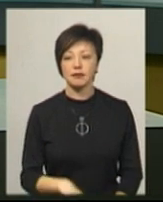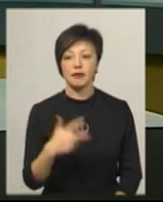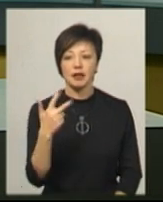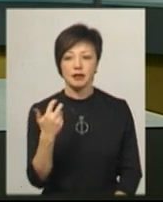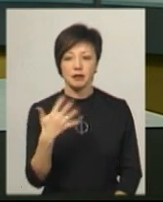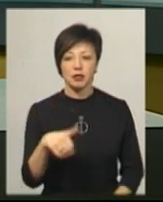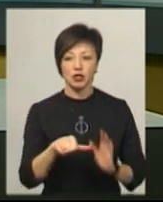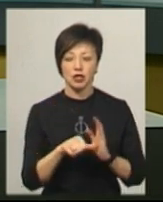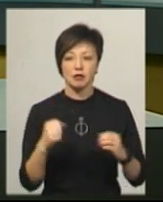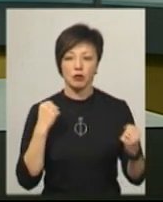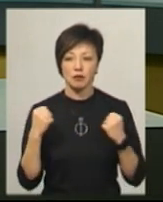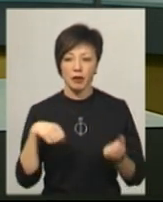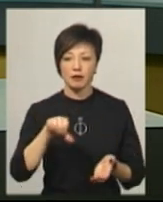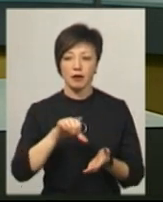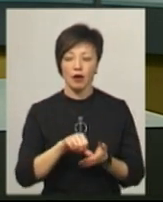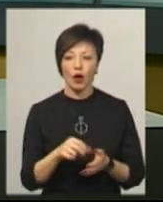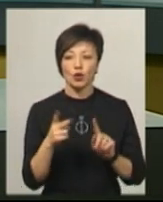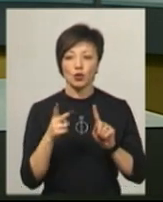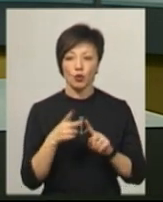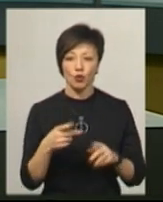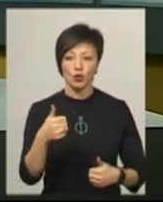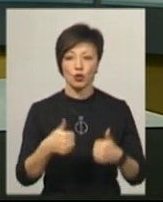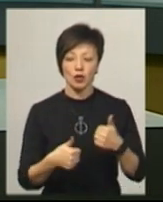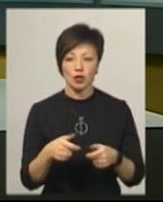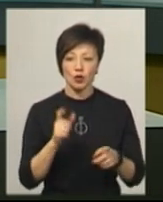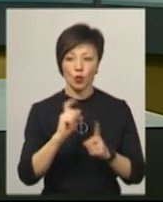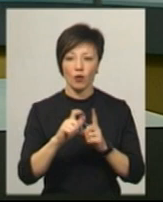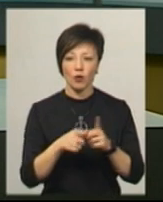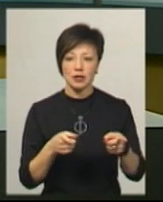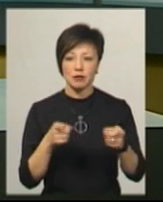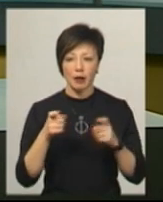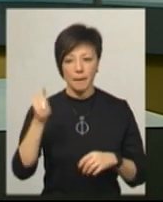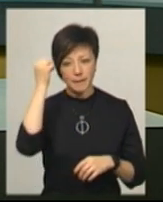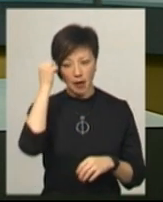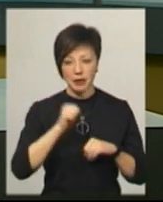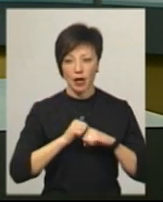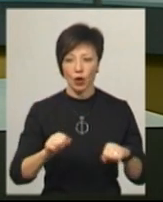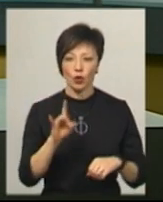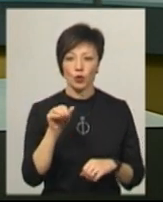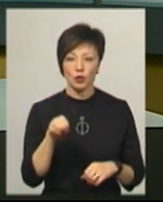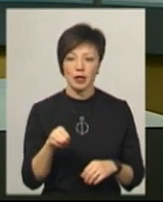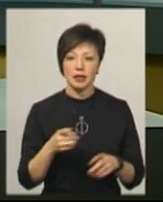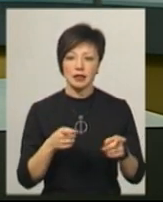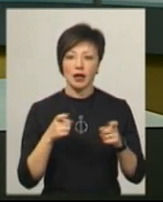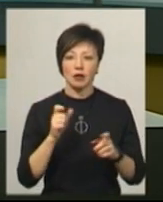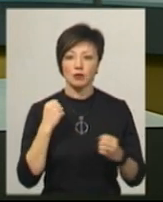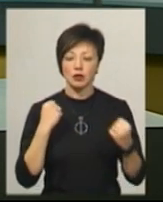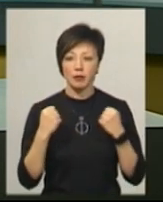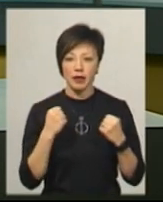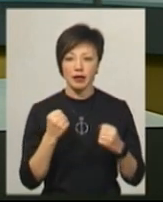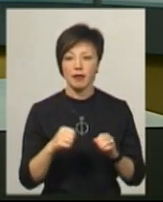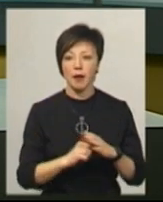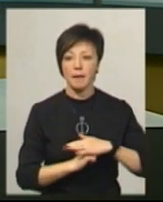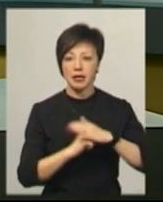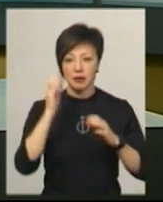356 спортсменів взяли участь у другому турнірі з кульової стрільби «Пам'яті героїв Крут». Стріляють спортсмени у тирі на